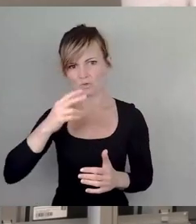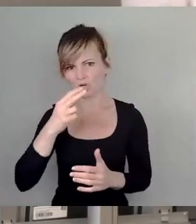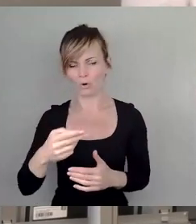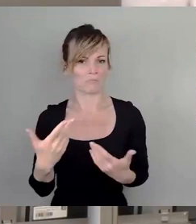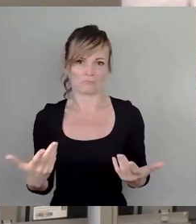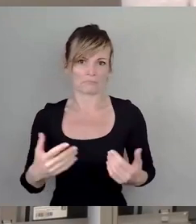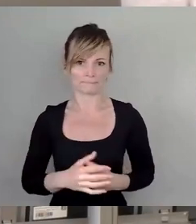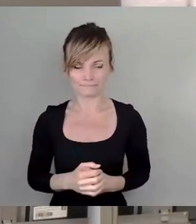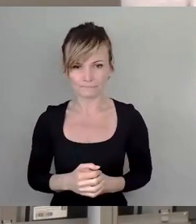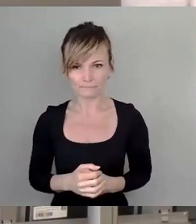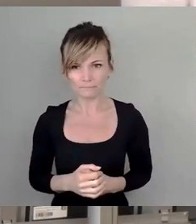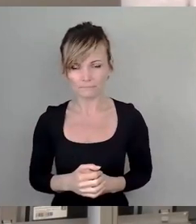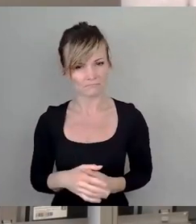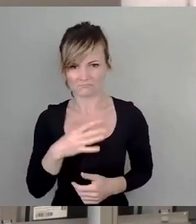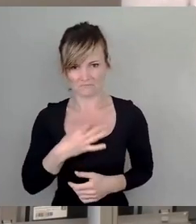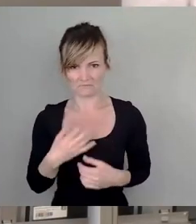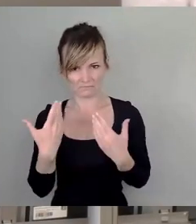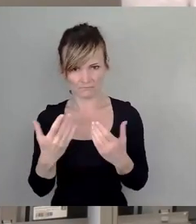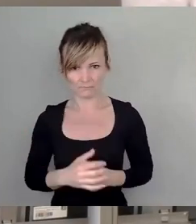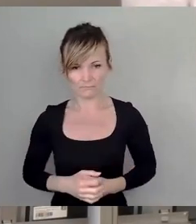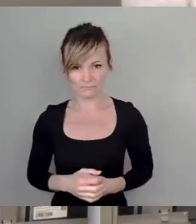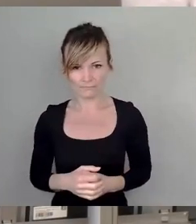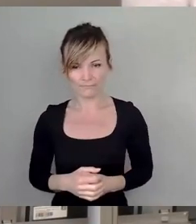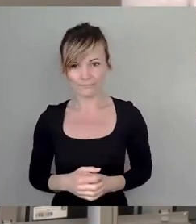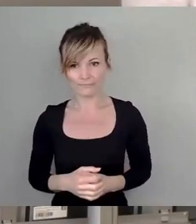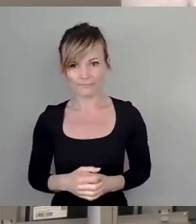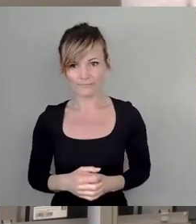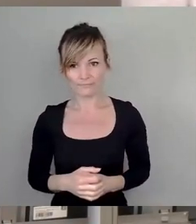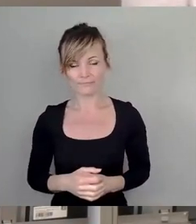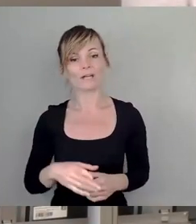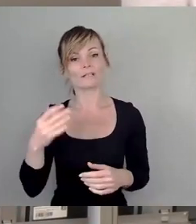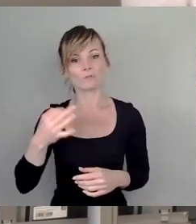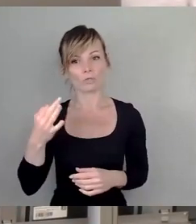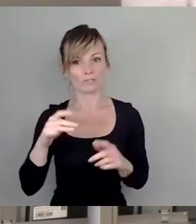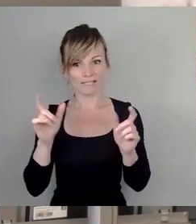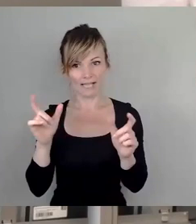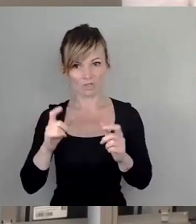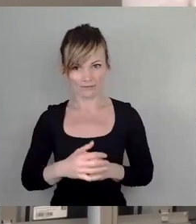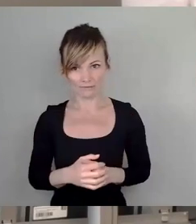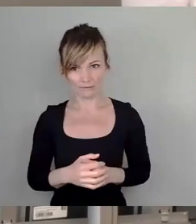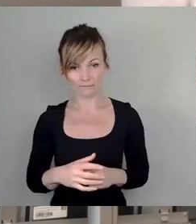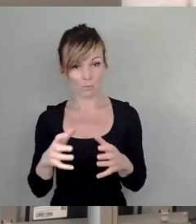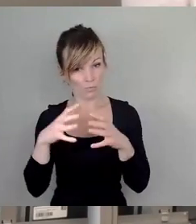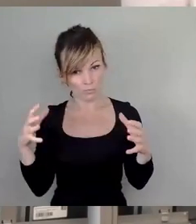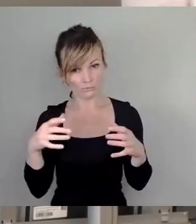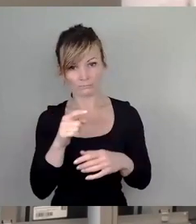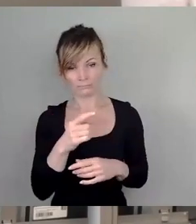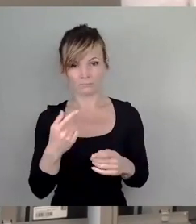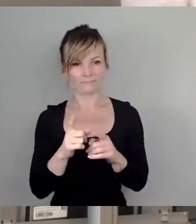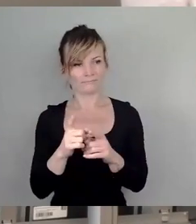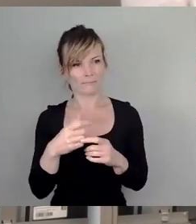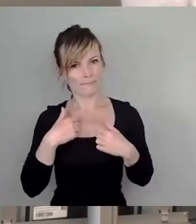Und das ist unbefriedigend und wir finden, wenn also eine Tochtergesellschaft eines so großen Konzerns mit der Technischen Werke ein Bäderkonzept